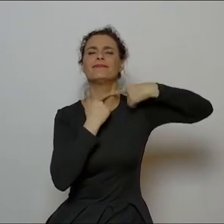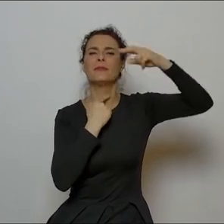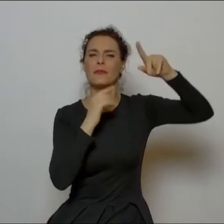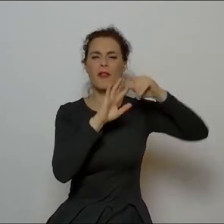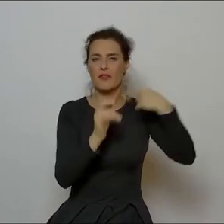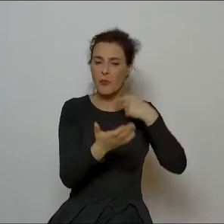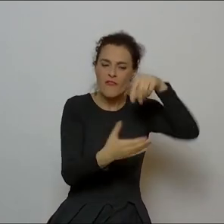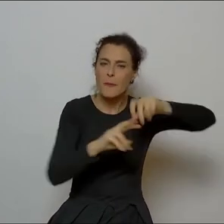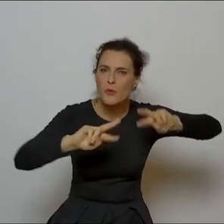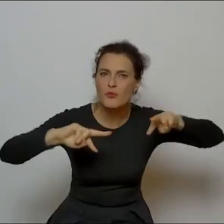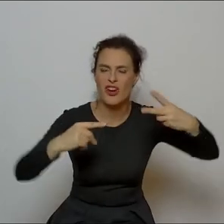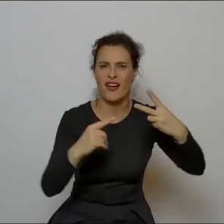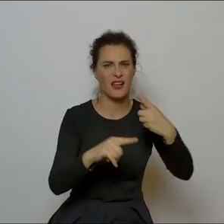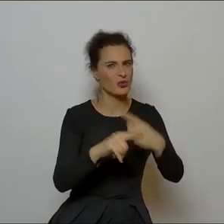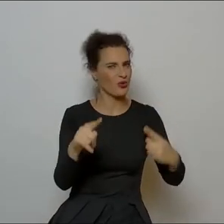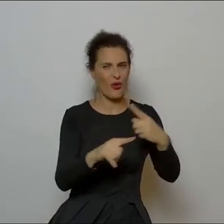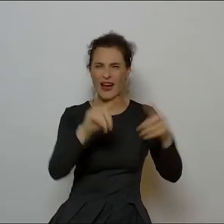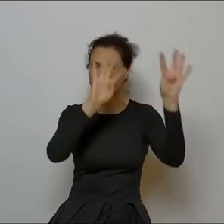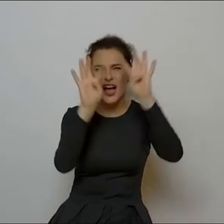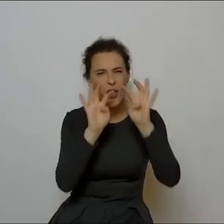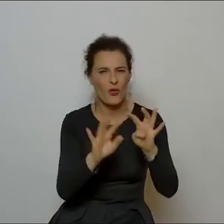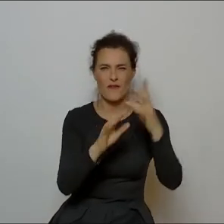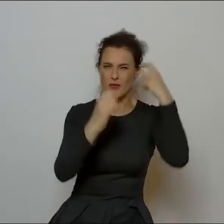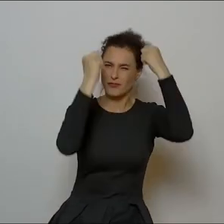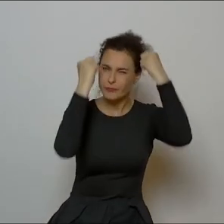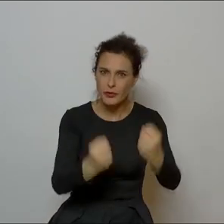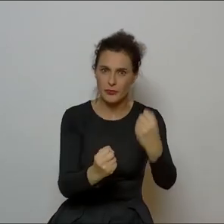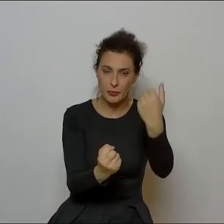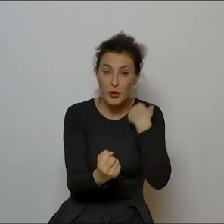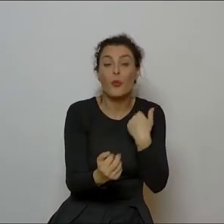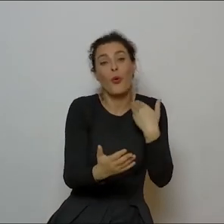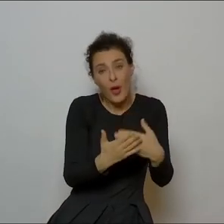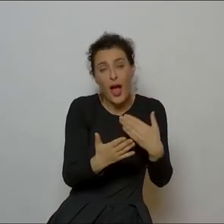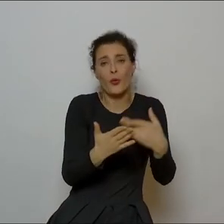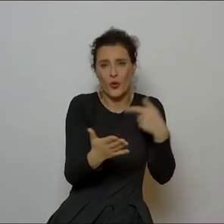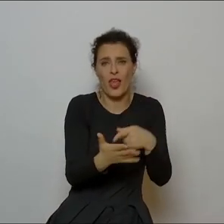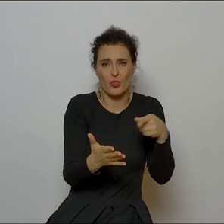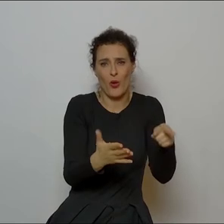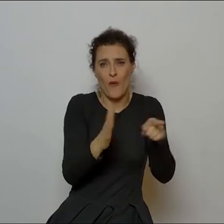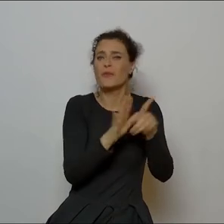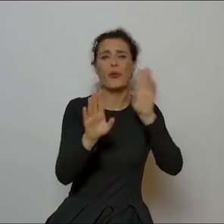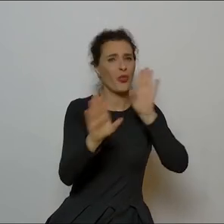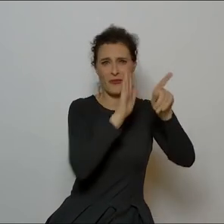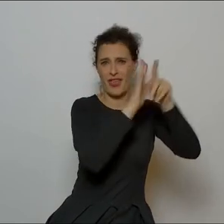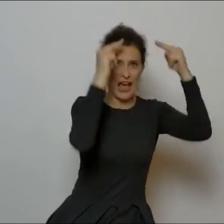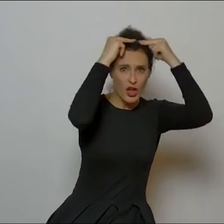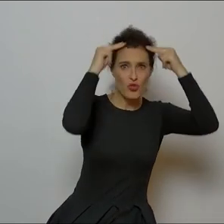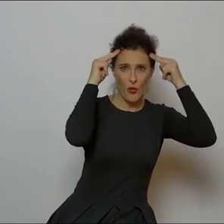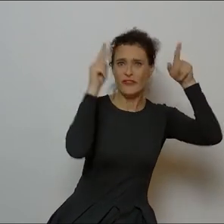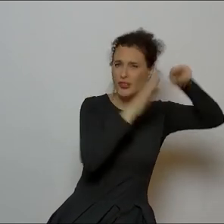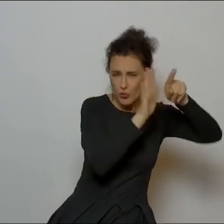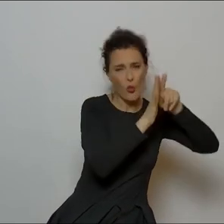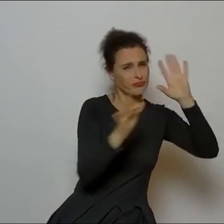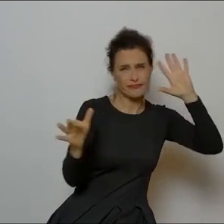zagadkowość przekazu, co też tutaj, no Wyprz, wymaluj się z Norwidem kojarzy